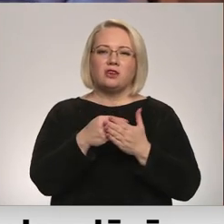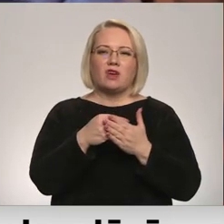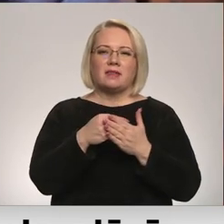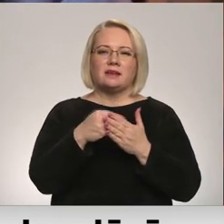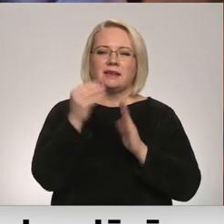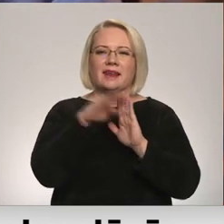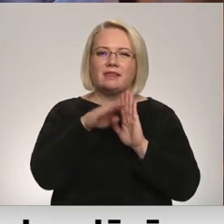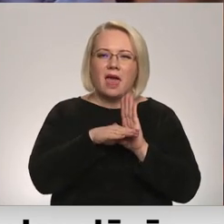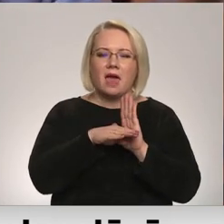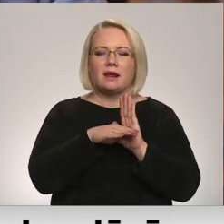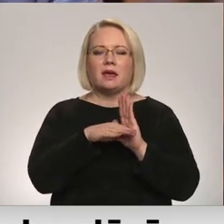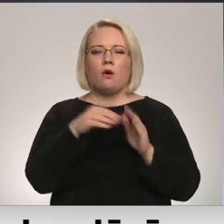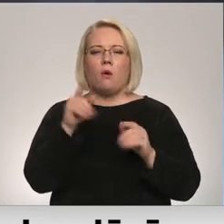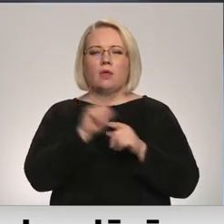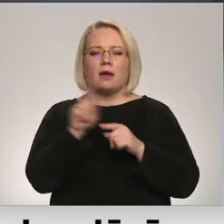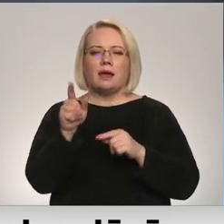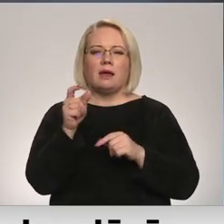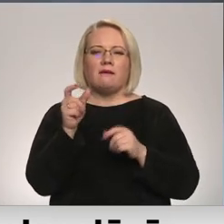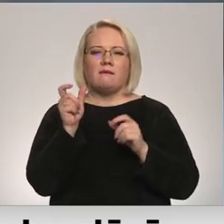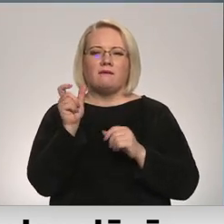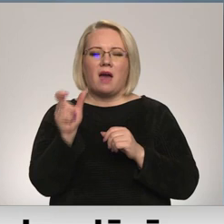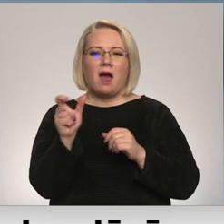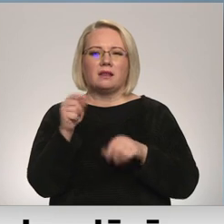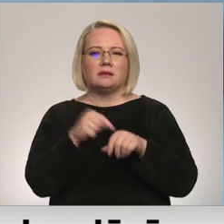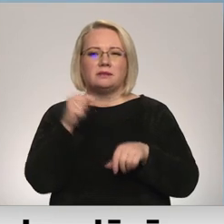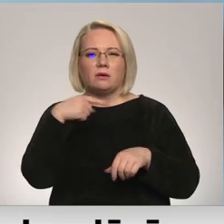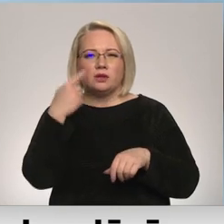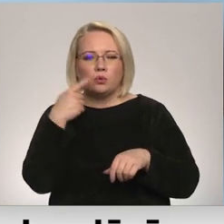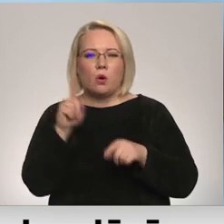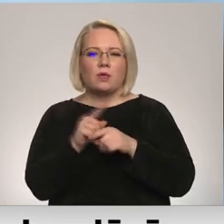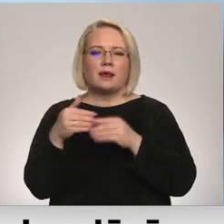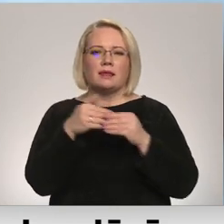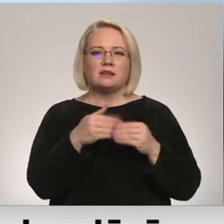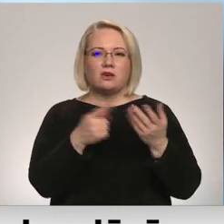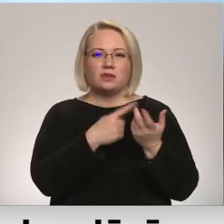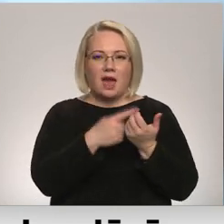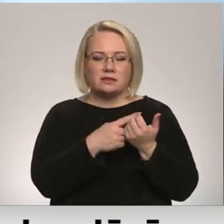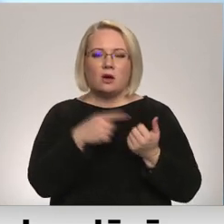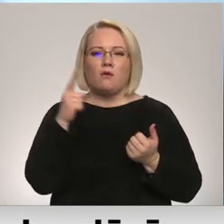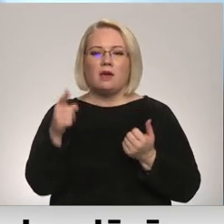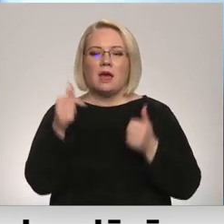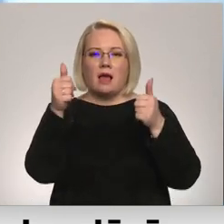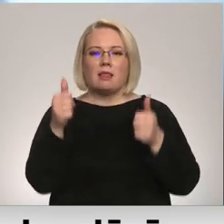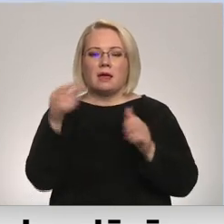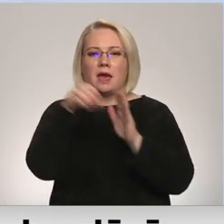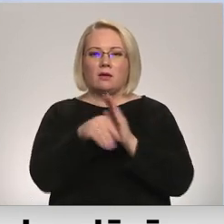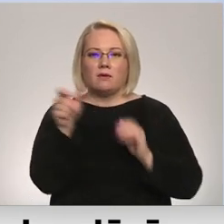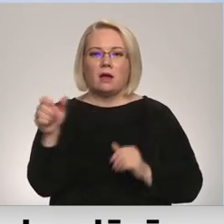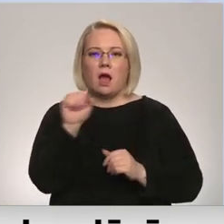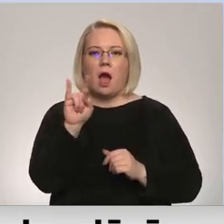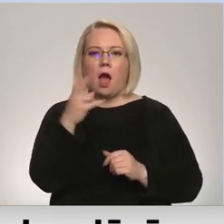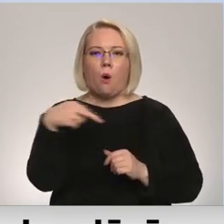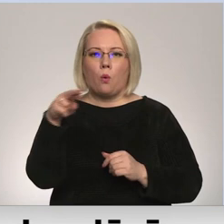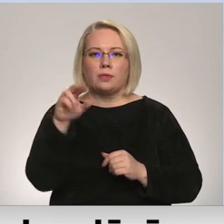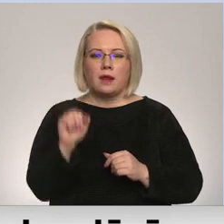lietojuma stabilitāte, labskaņu un vārda nesēju skaits. 2018. gadā komisija kalendārā iekļāva tādus vārdus kā audra,